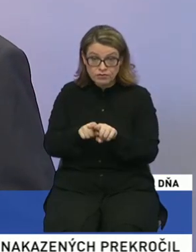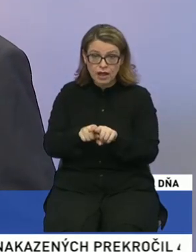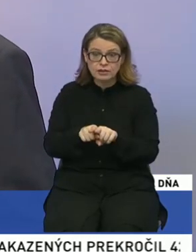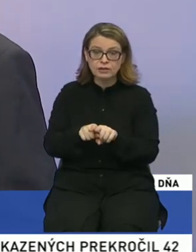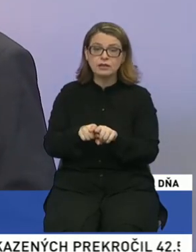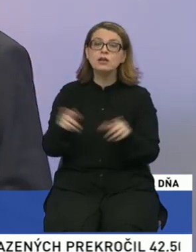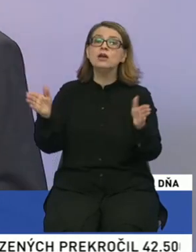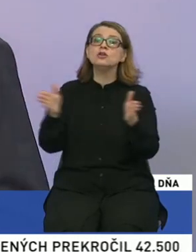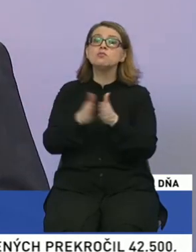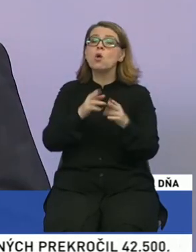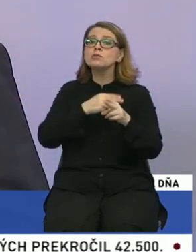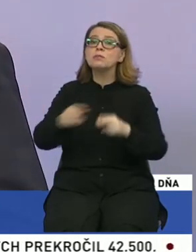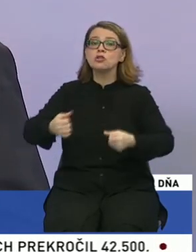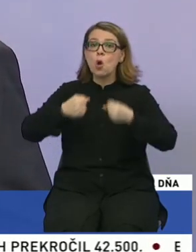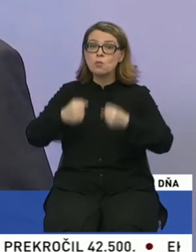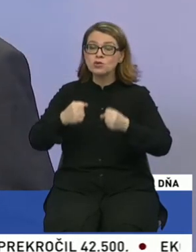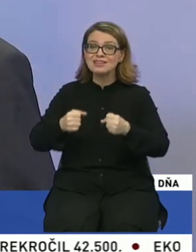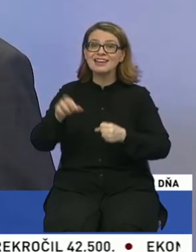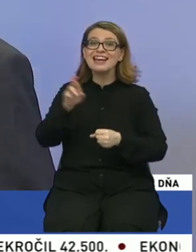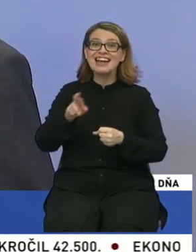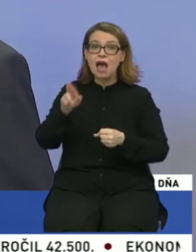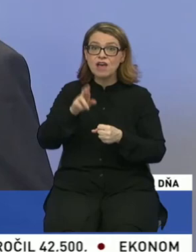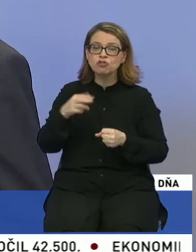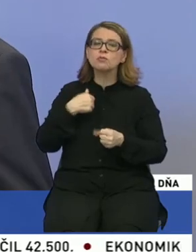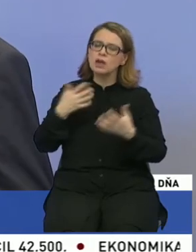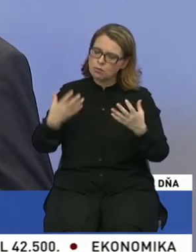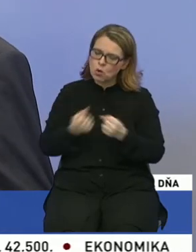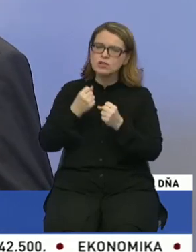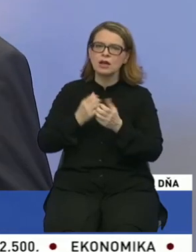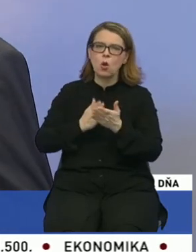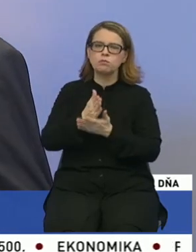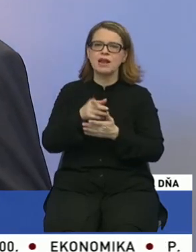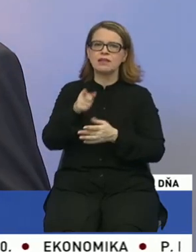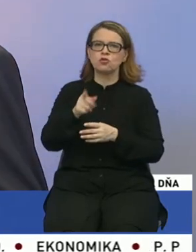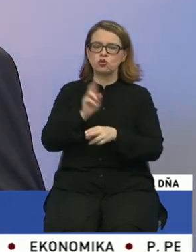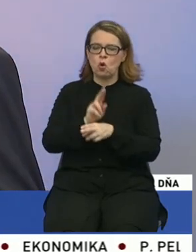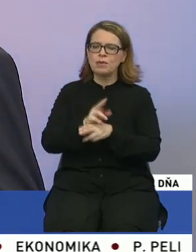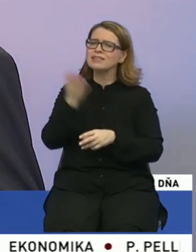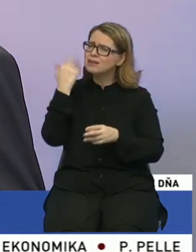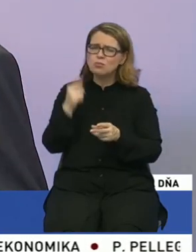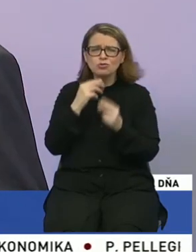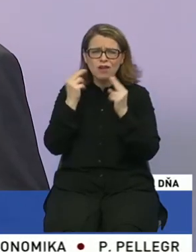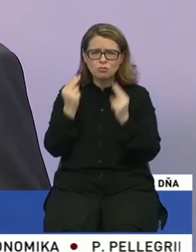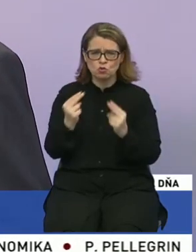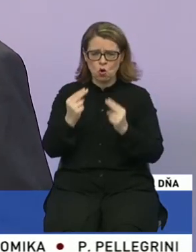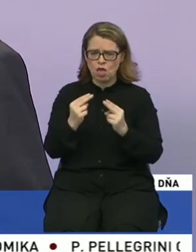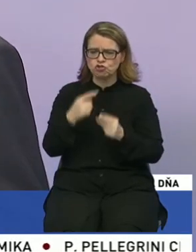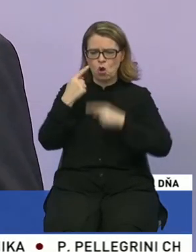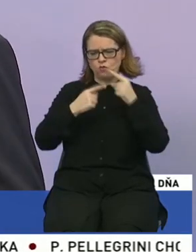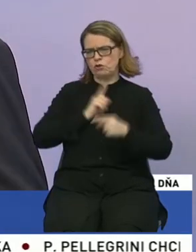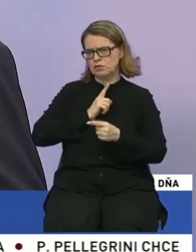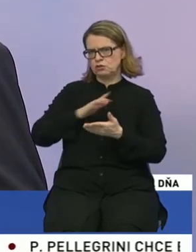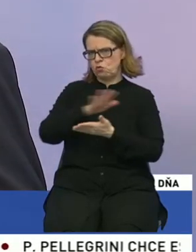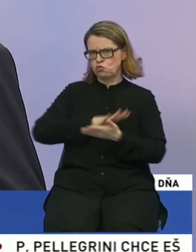Ravasom sa nám podarilo presadiť toto opatrenie. To značí, bolo to veľmi dôležité. To hovorím za svoju oblasť.